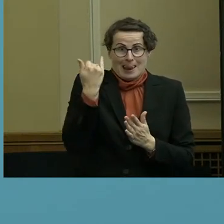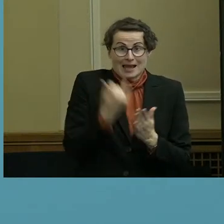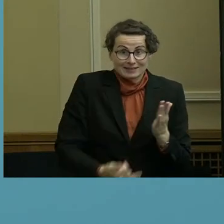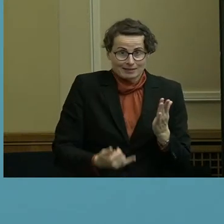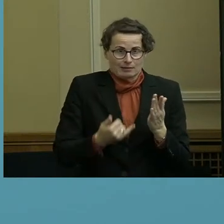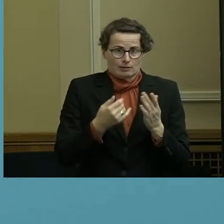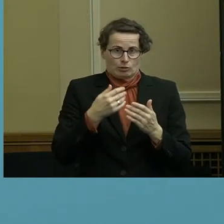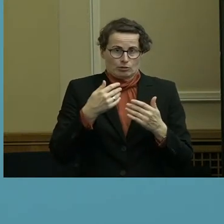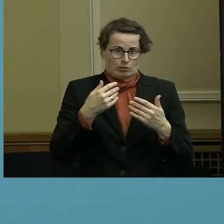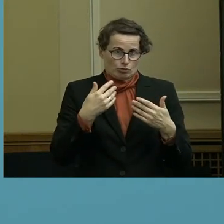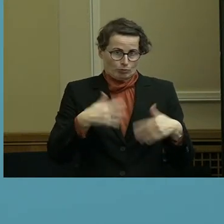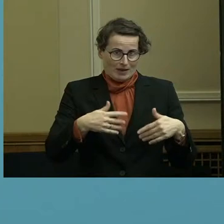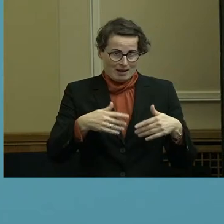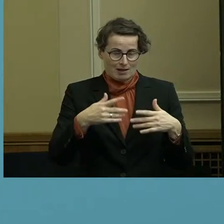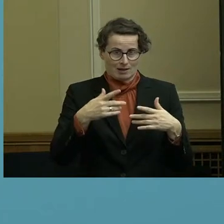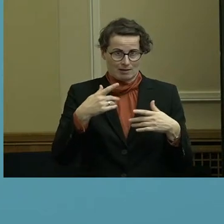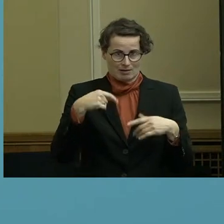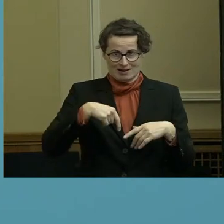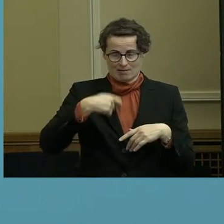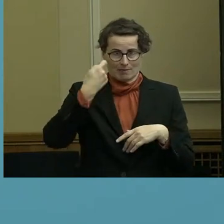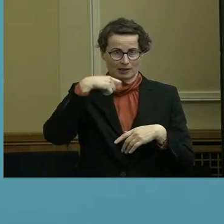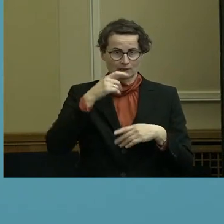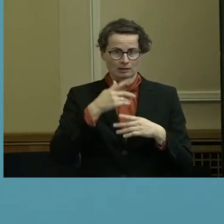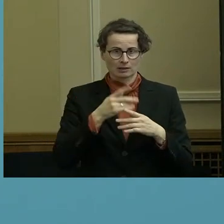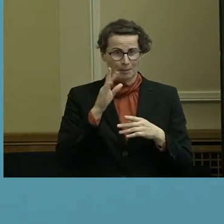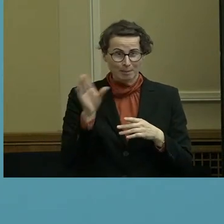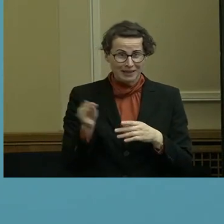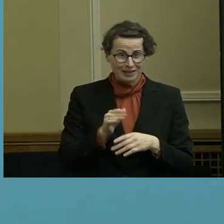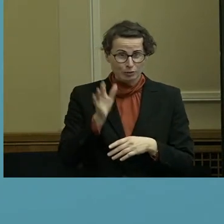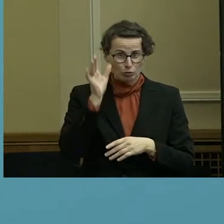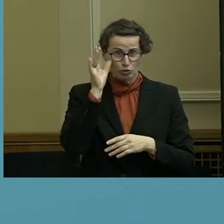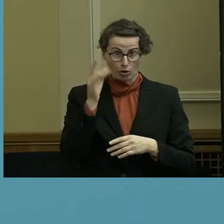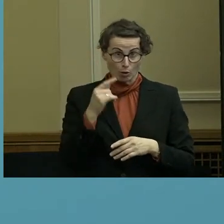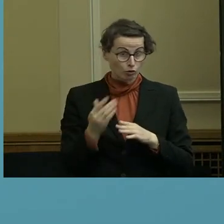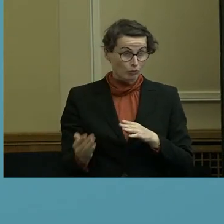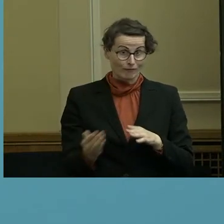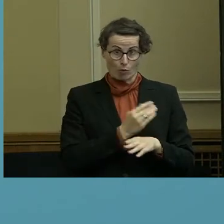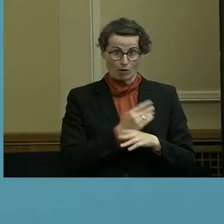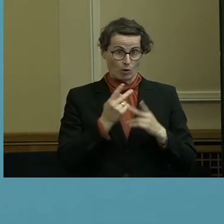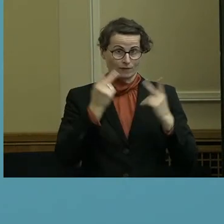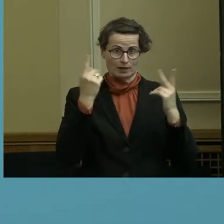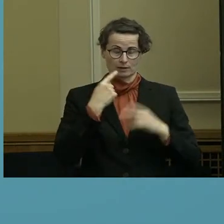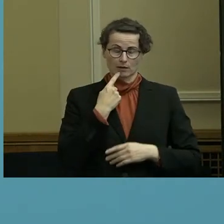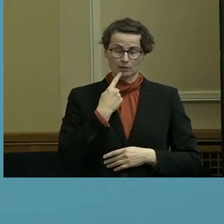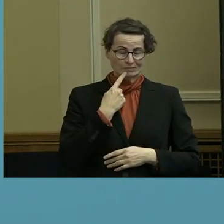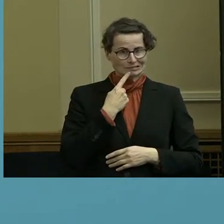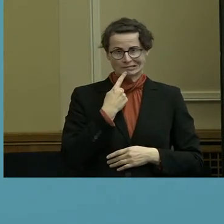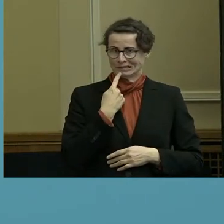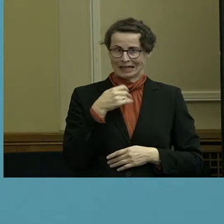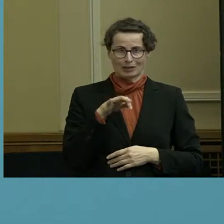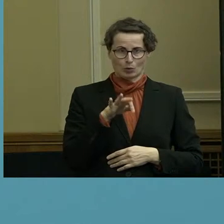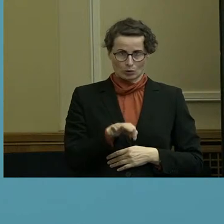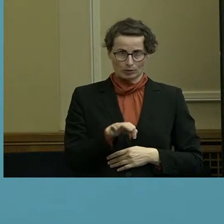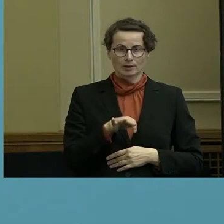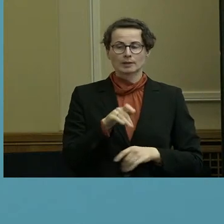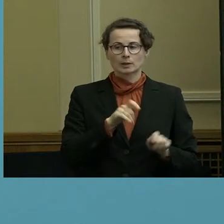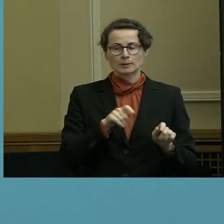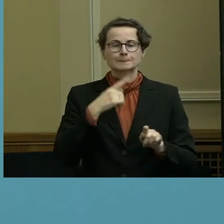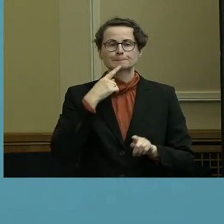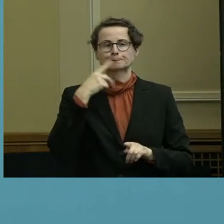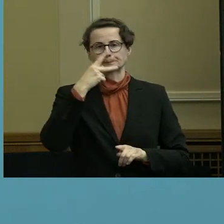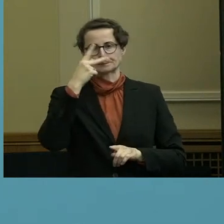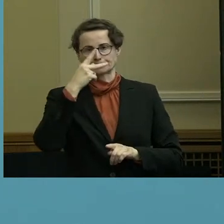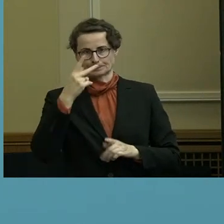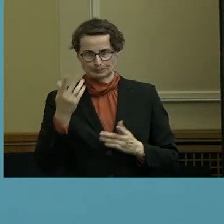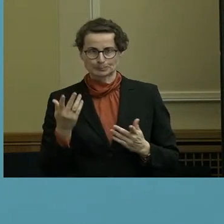Bundesligaspiel in Berlin. Darüber ist auch schon ein Vernehmen erzeugt worden, solange ich in der Sitzung